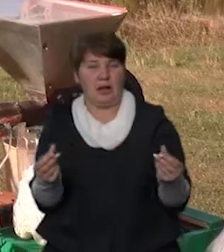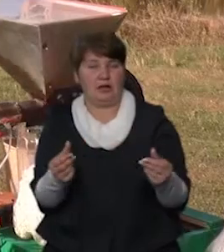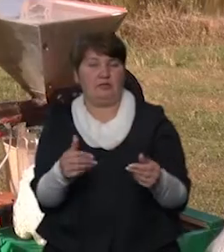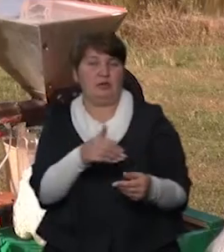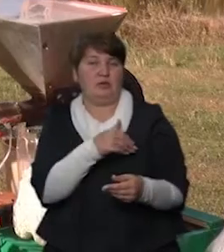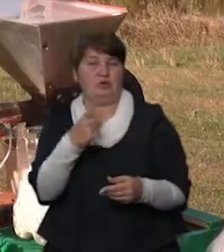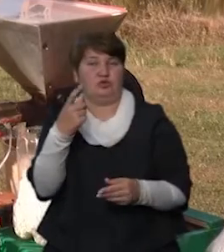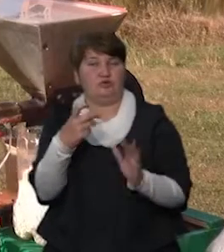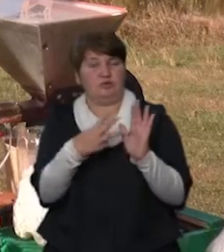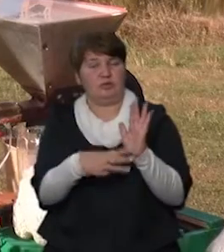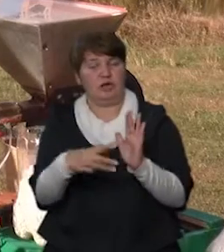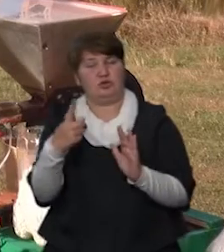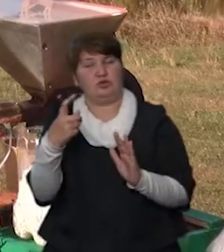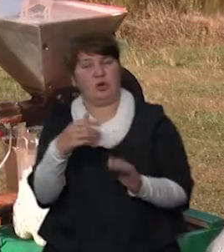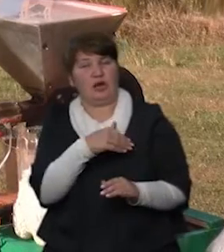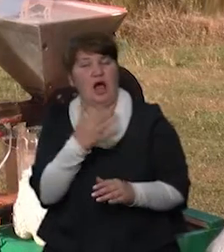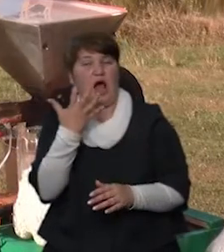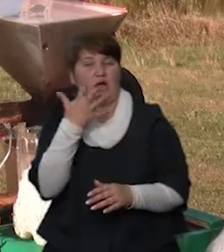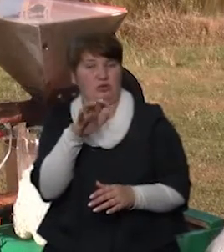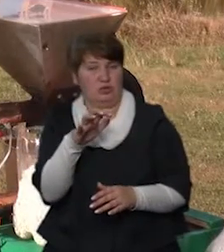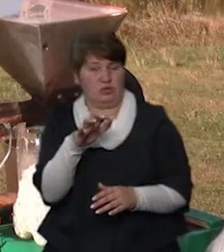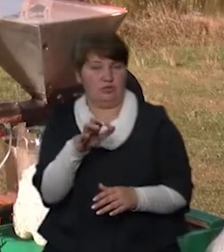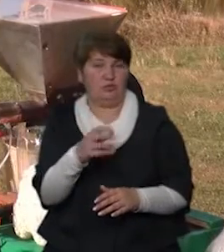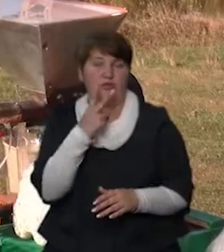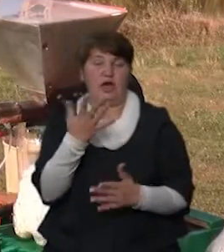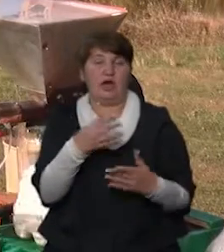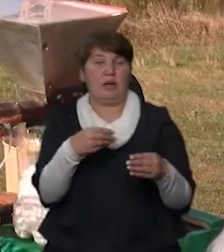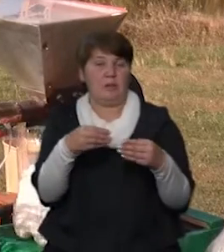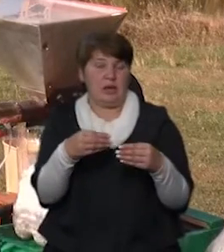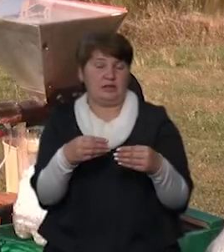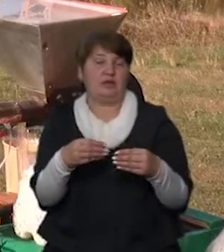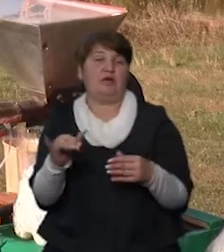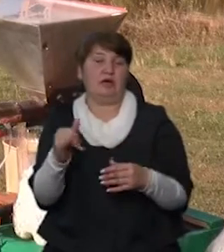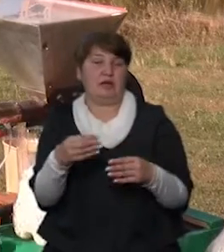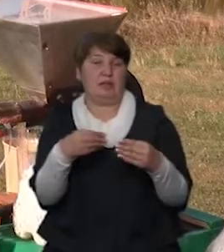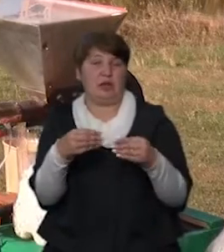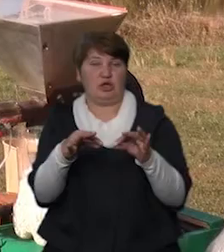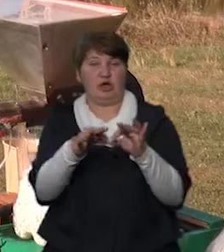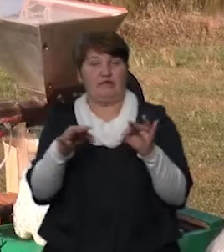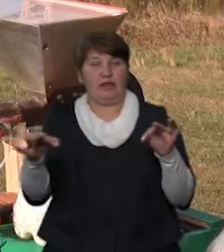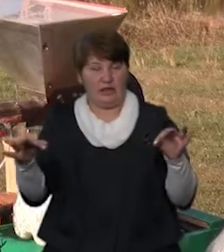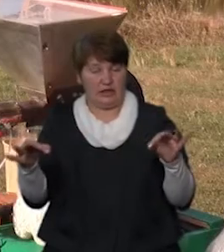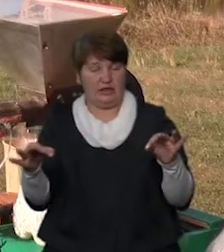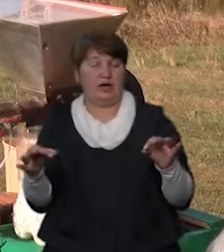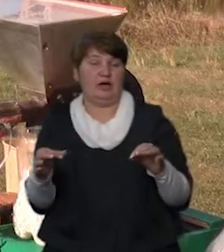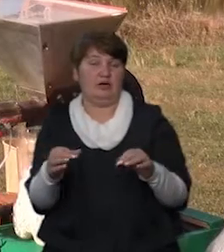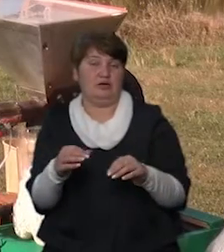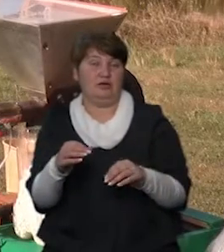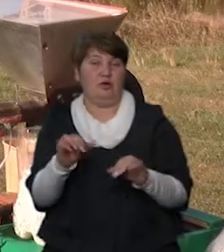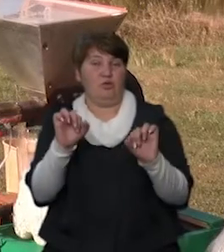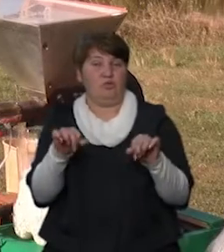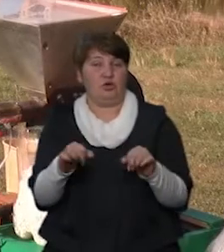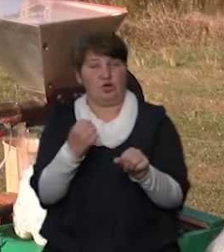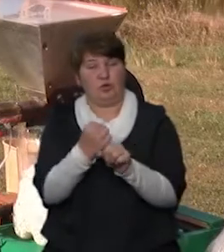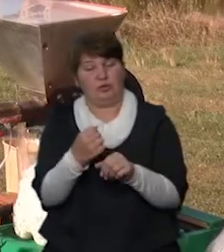-100 градусів, в залежності від виду пластику. І пластиковина нитка, виходячи через цей отвір, можна формувати